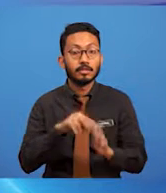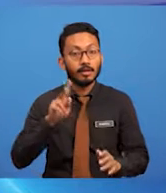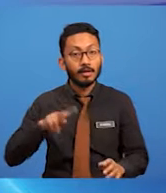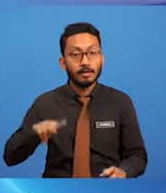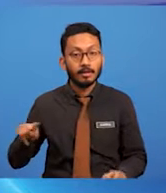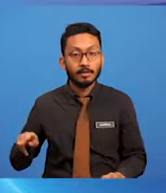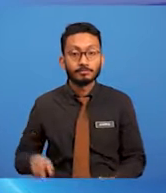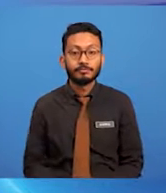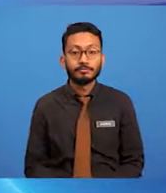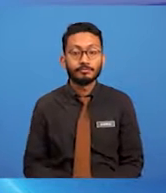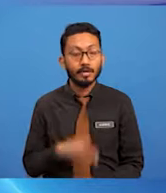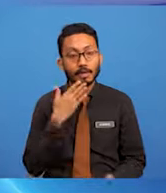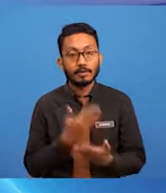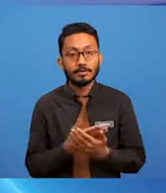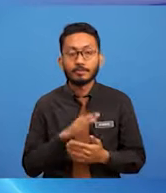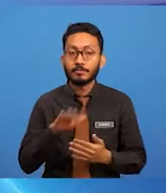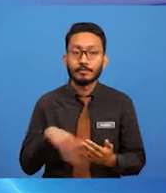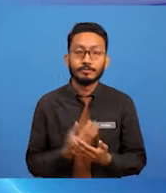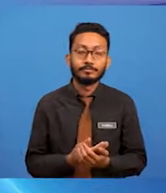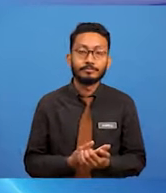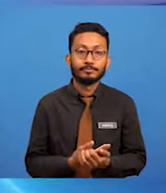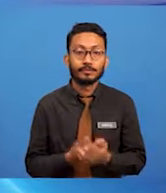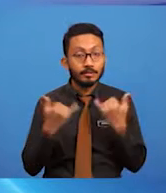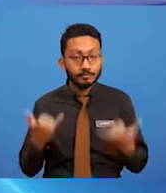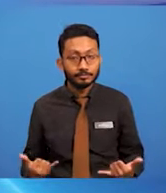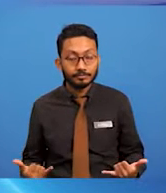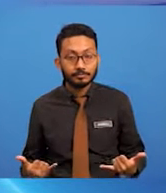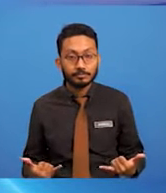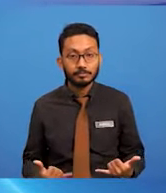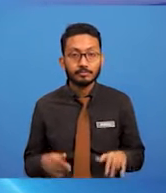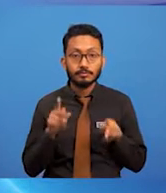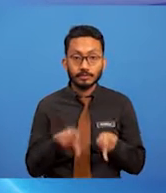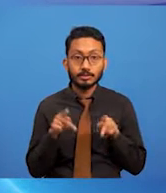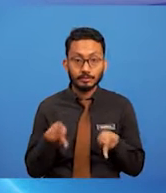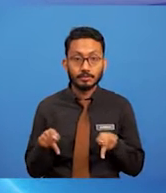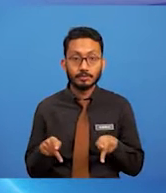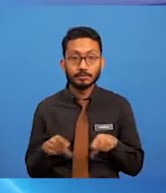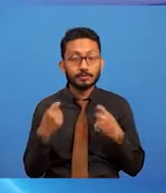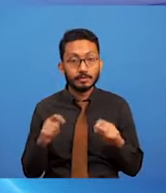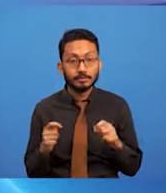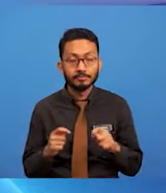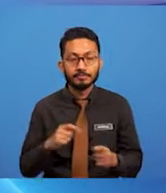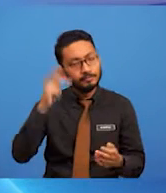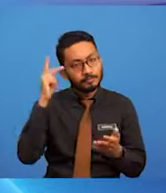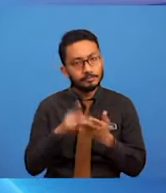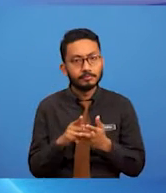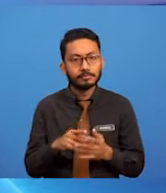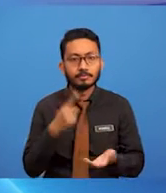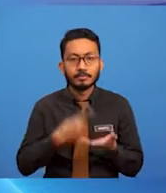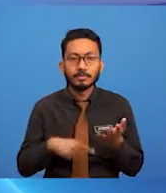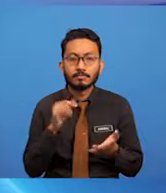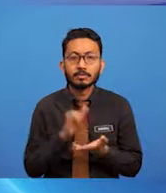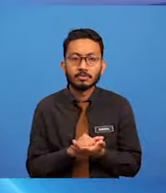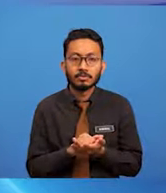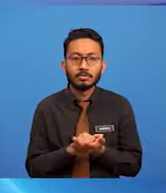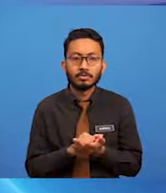Baiklah semua. sekarang pelajar-pelajar telah mengenali apa itu arahan kerja